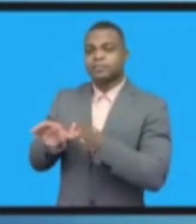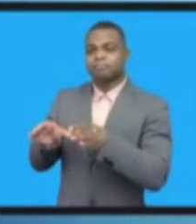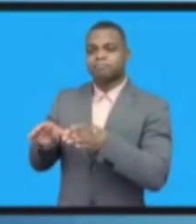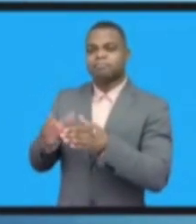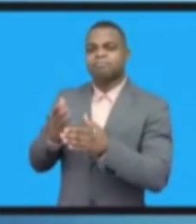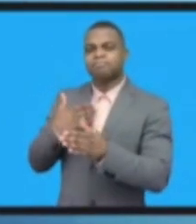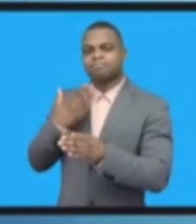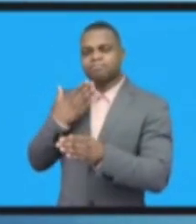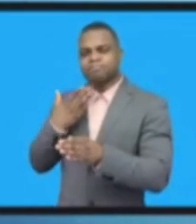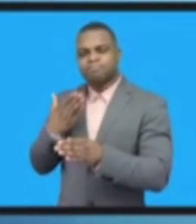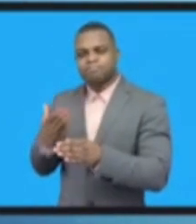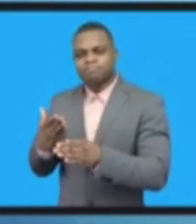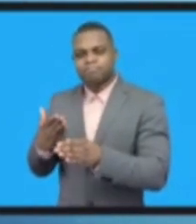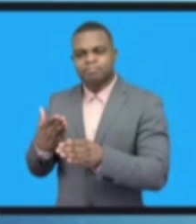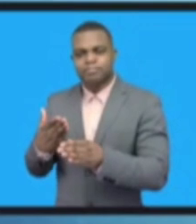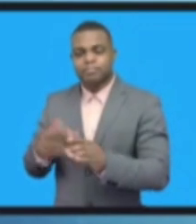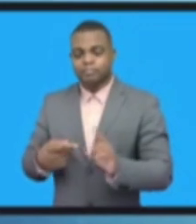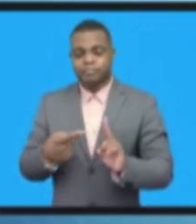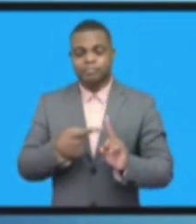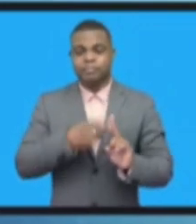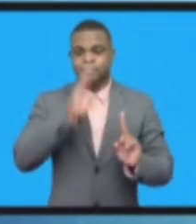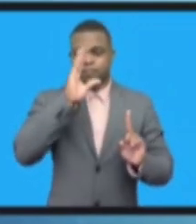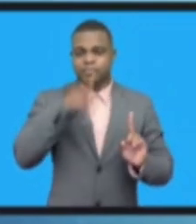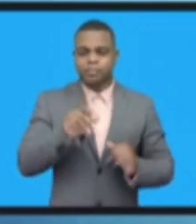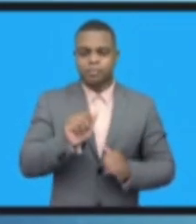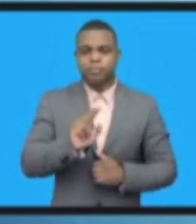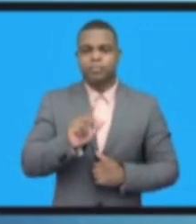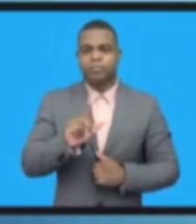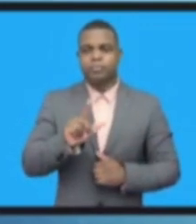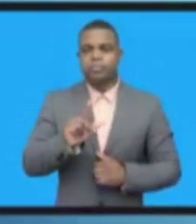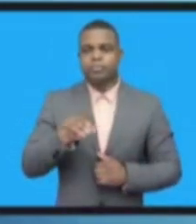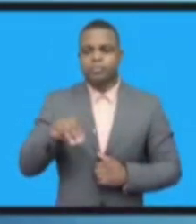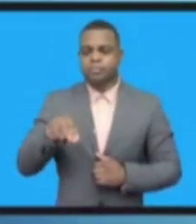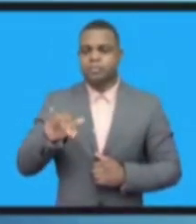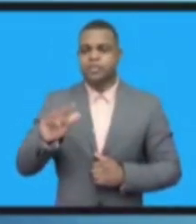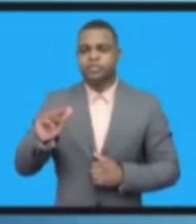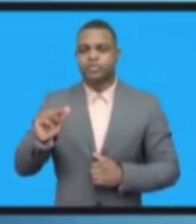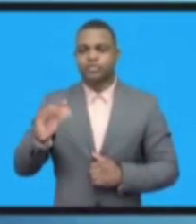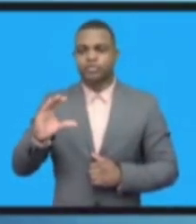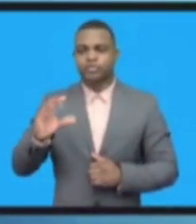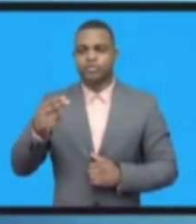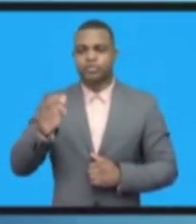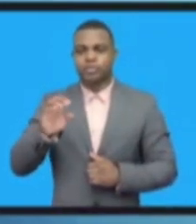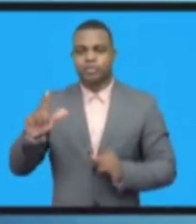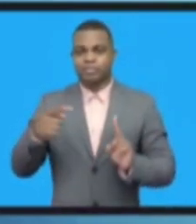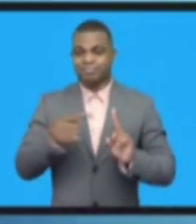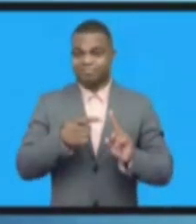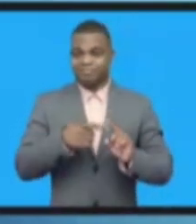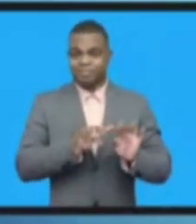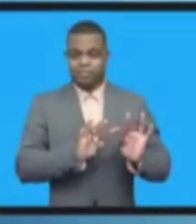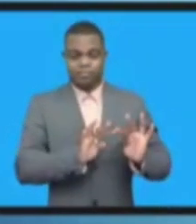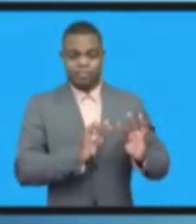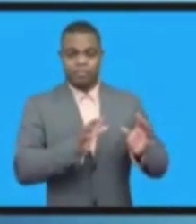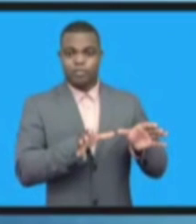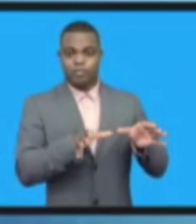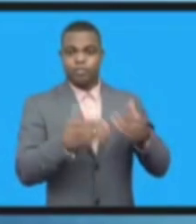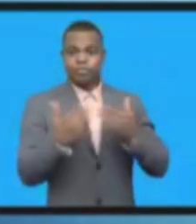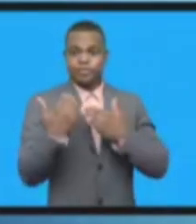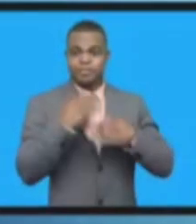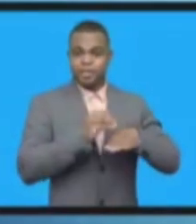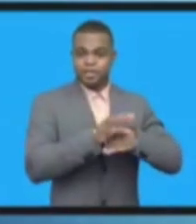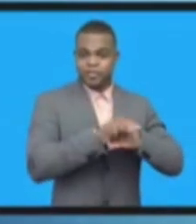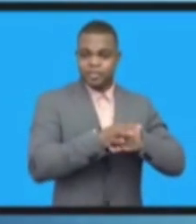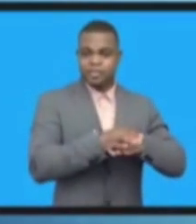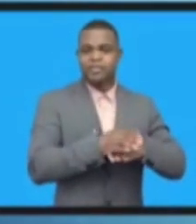и мультистейкхолдерную консультативную группу, а именно его председателя Поля Митчелла за 17